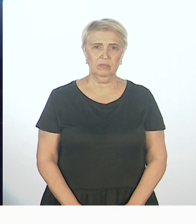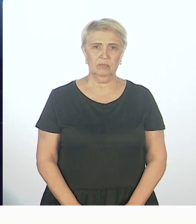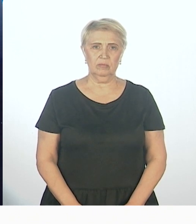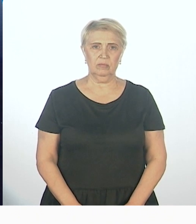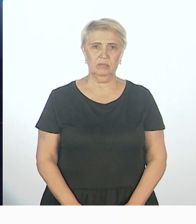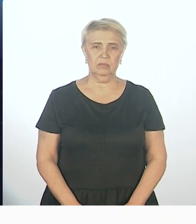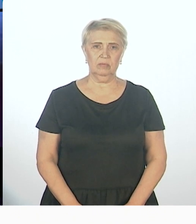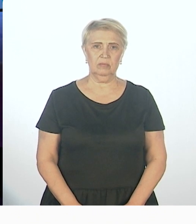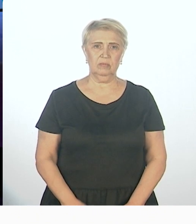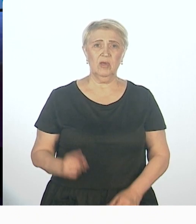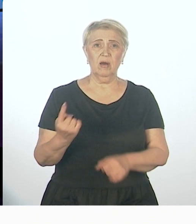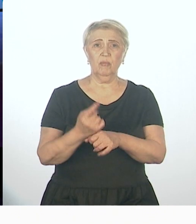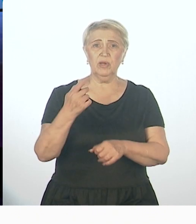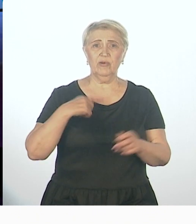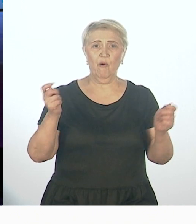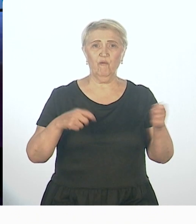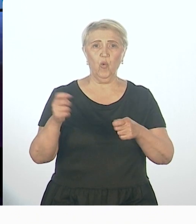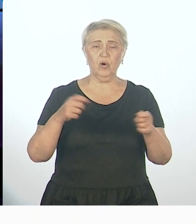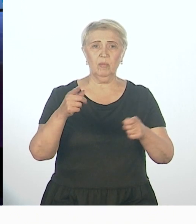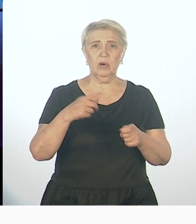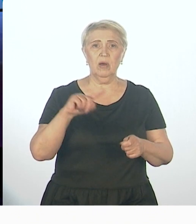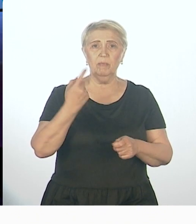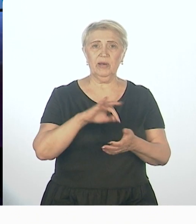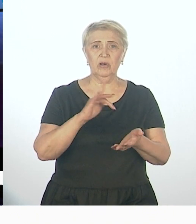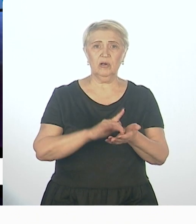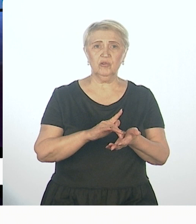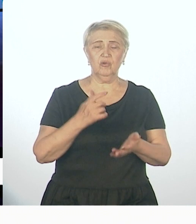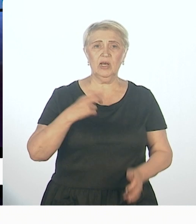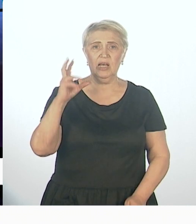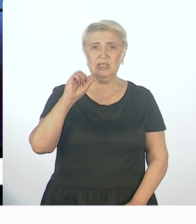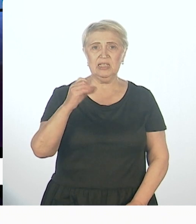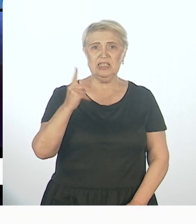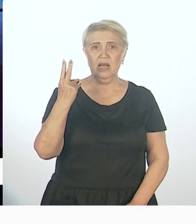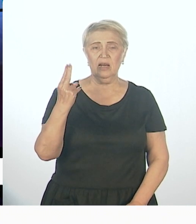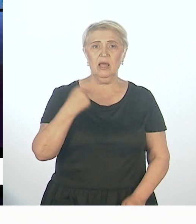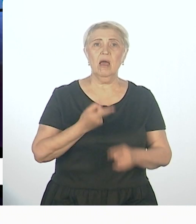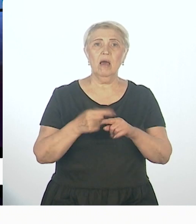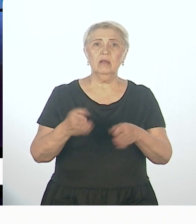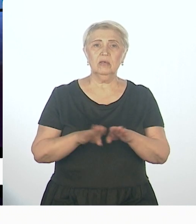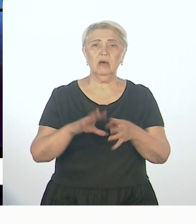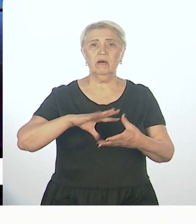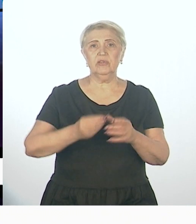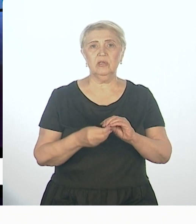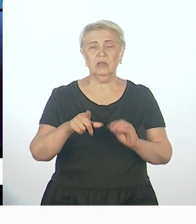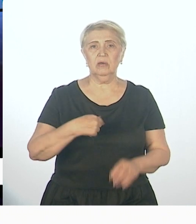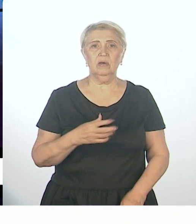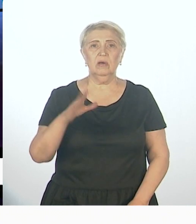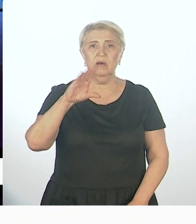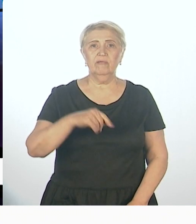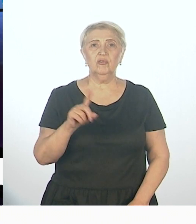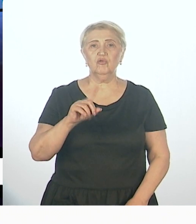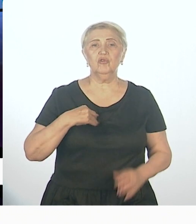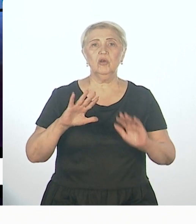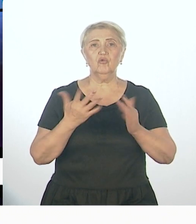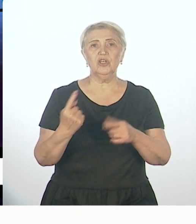Ну, слушайте, действительно, первый форум, первый городской социальный. Здесь в целом вот так. Всегда, когда что-то случается